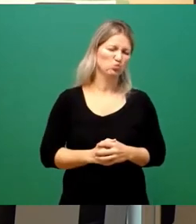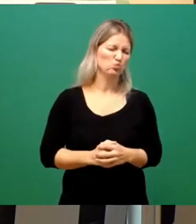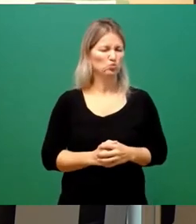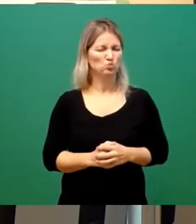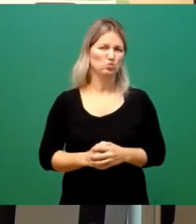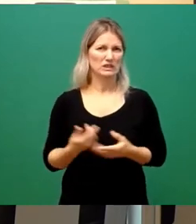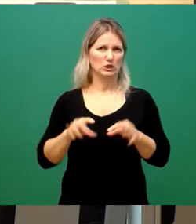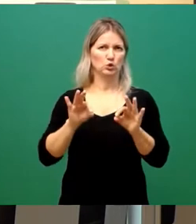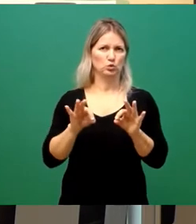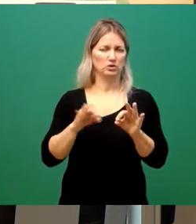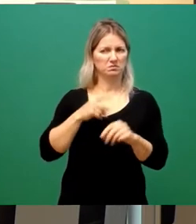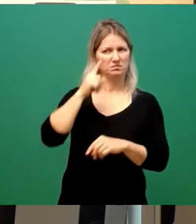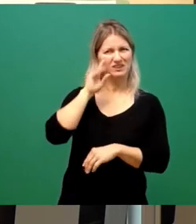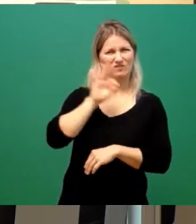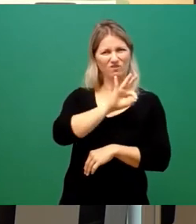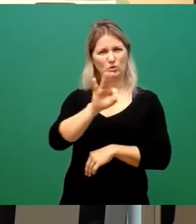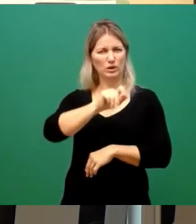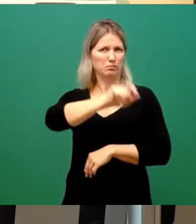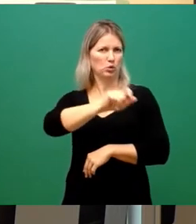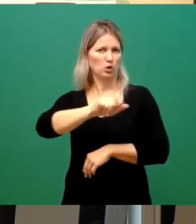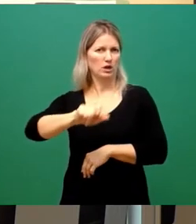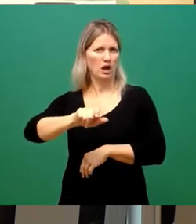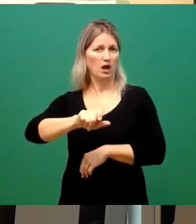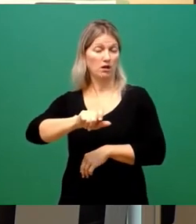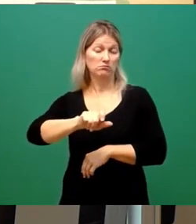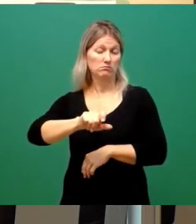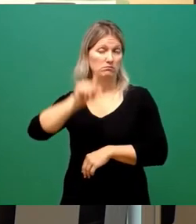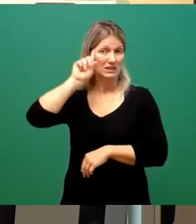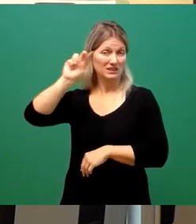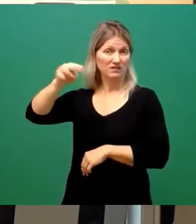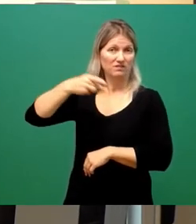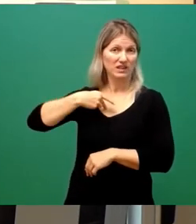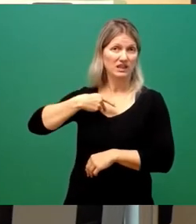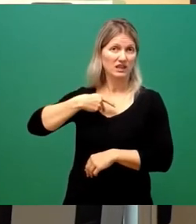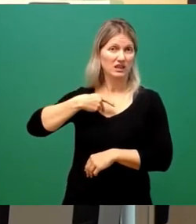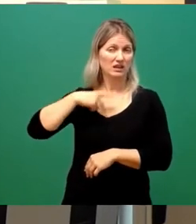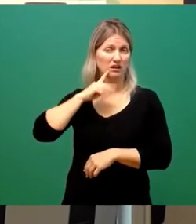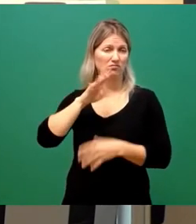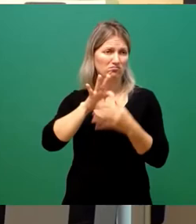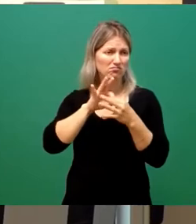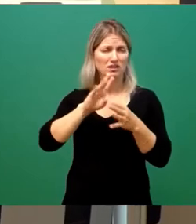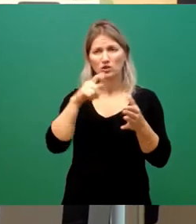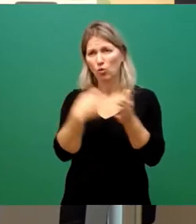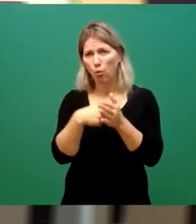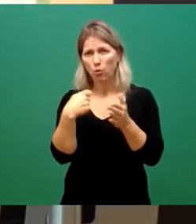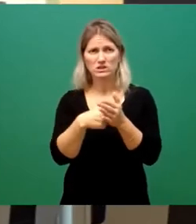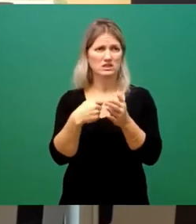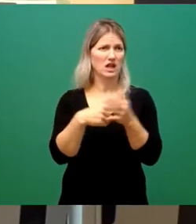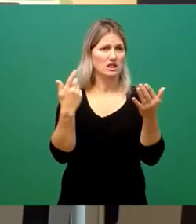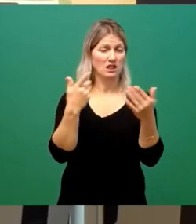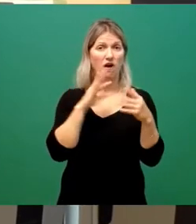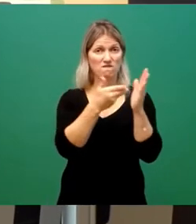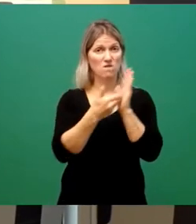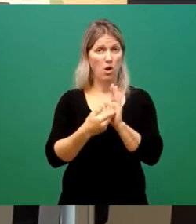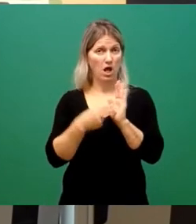Bürgerinnen und Bürger kann man das nur unterstreichen. Es ist auf die Kosten hingewiesen worden. Sie stehen auch in der Vorlage drin, über